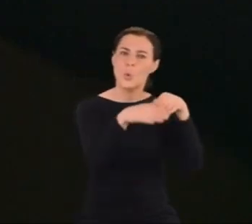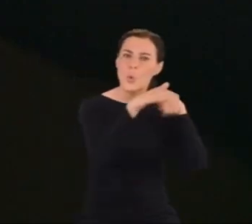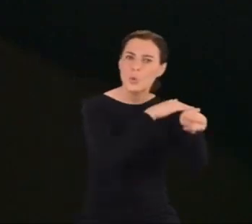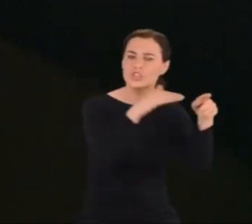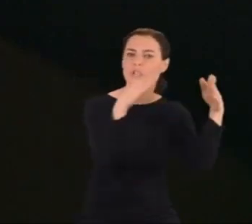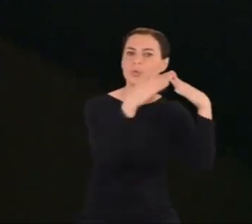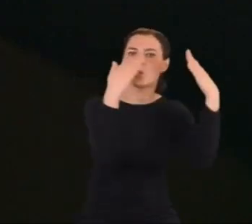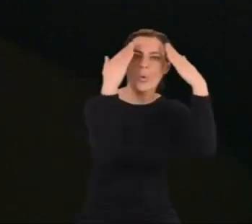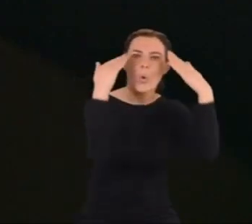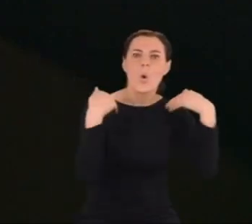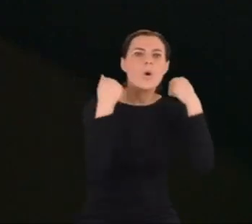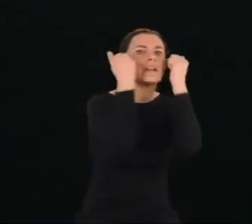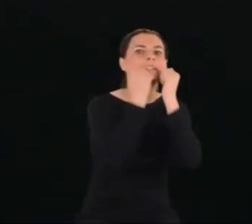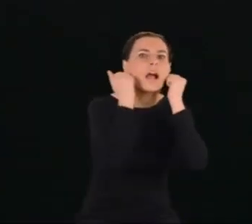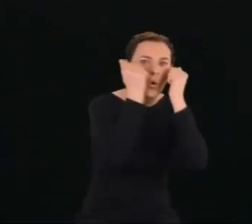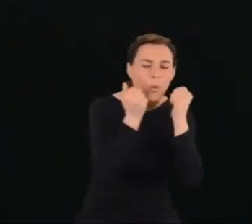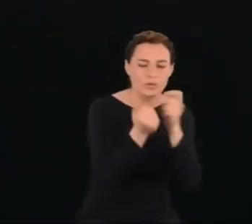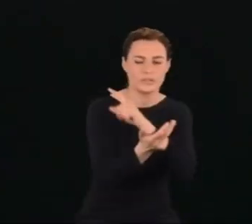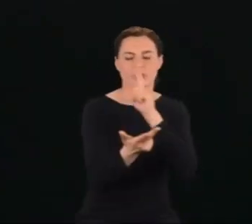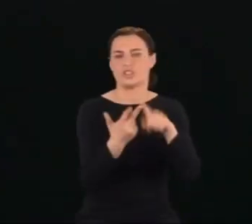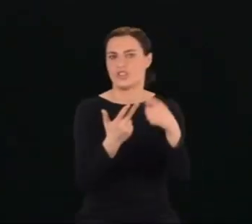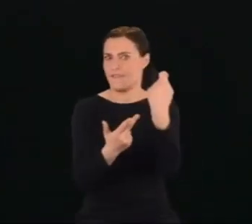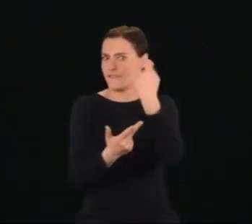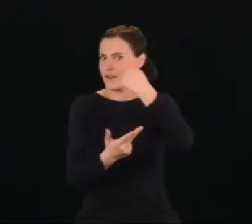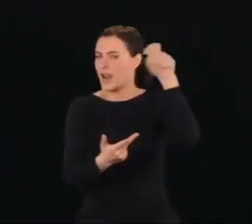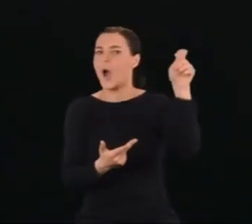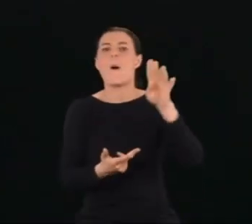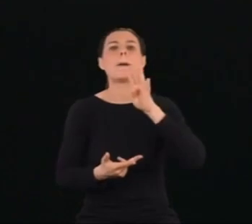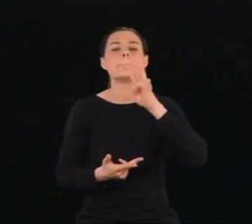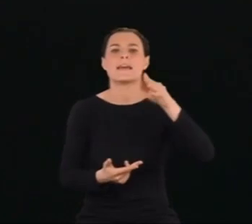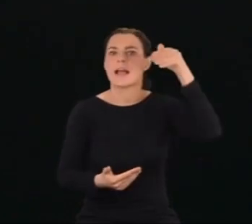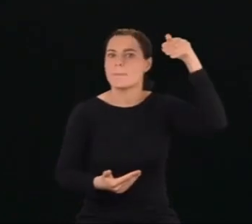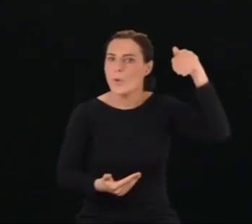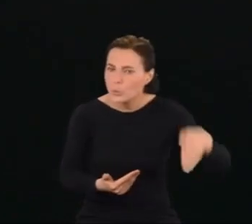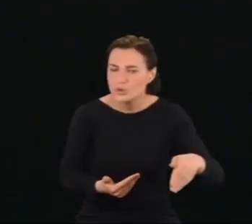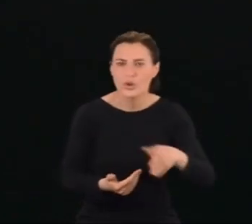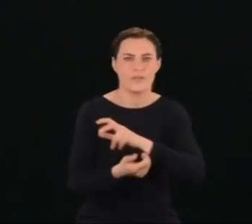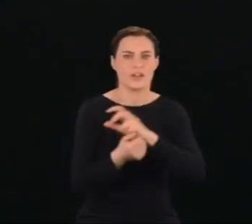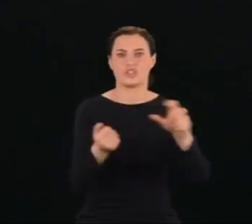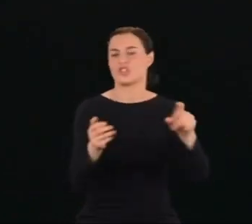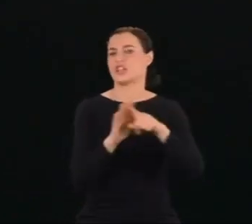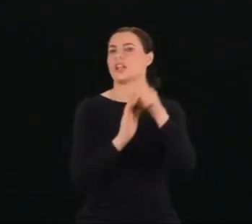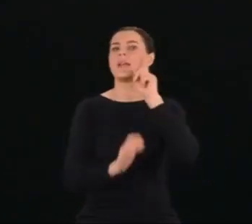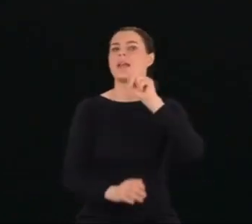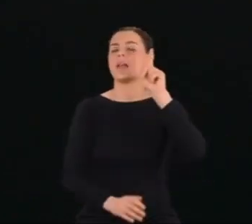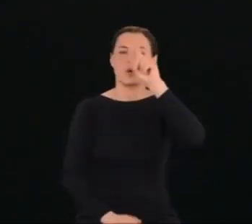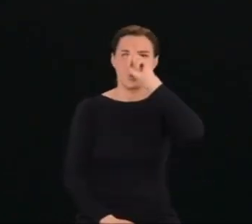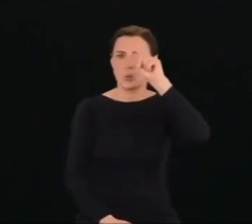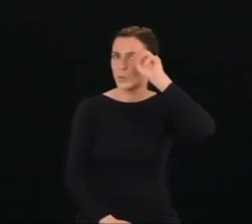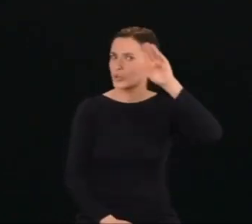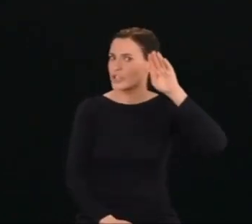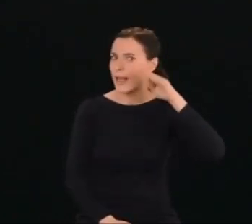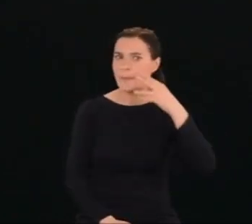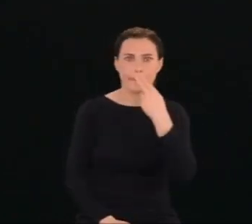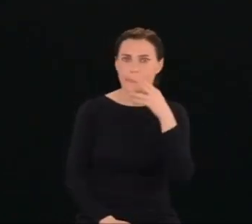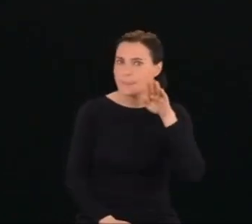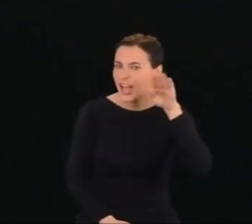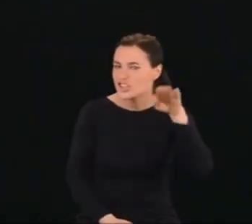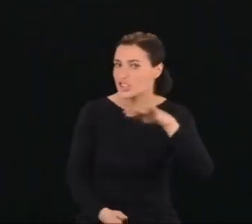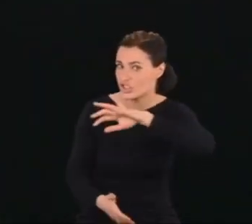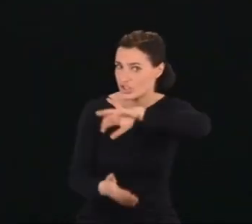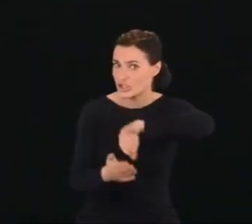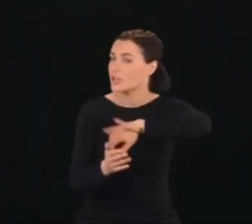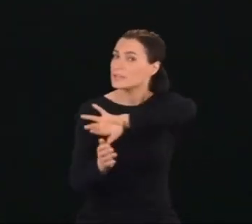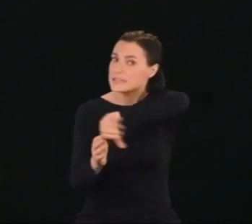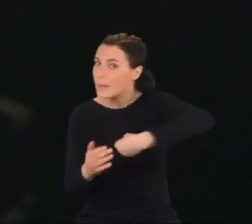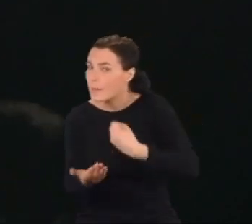Kalabrii, wyemigrował do Ameryki Południowej, został uprowadzony przez nazistów. Gdzie